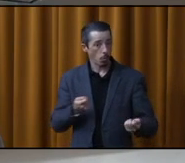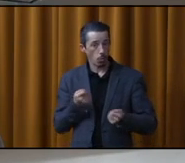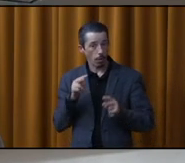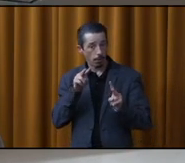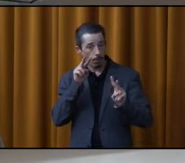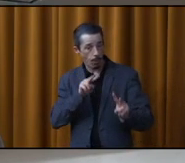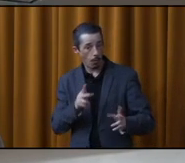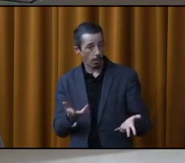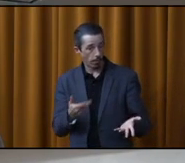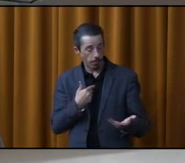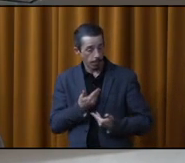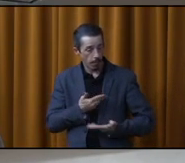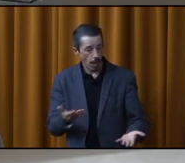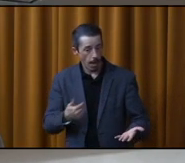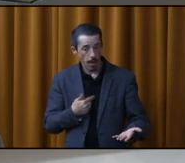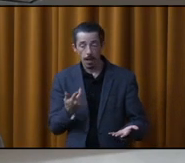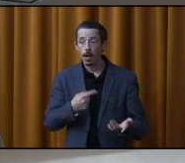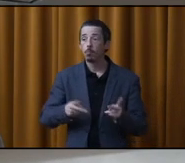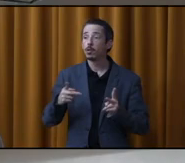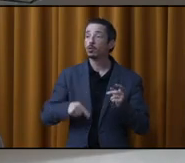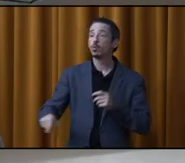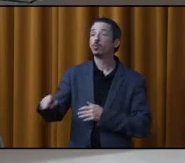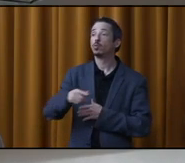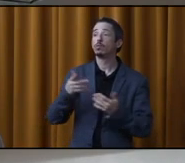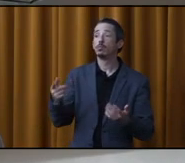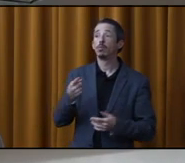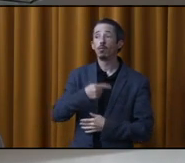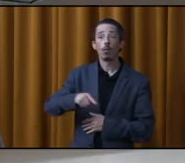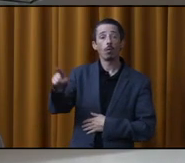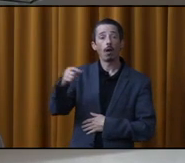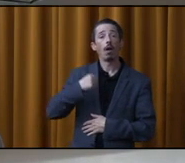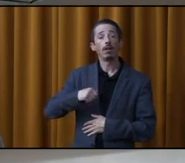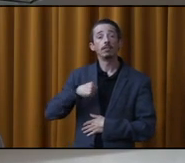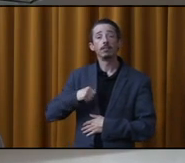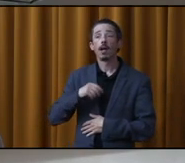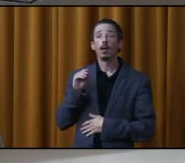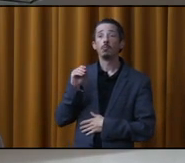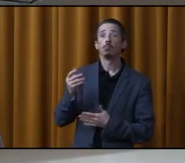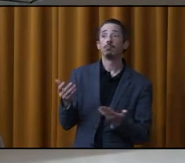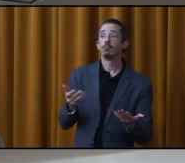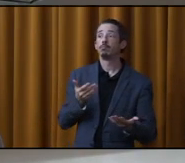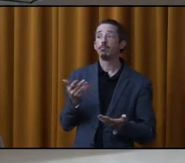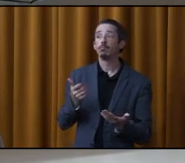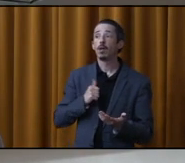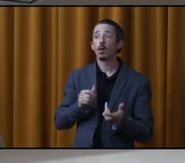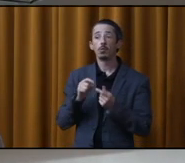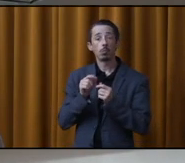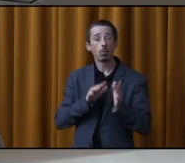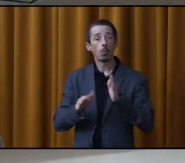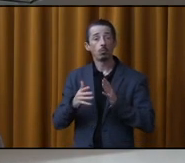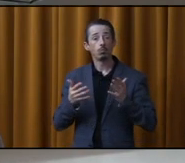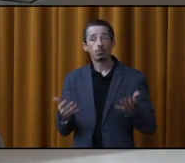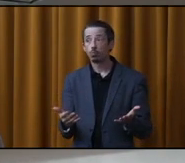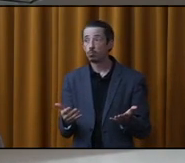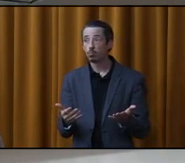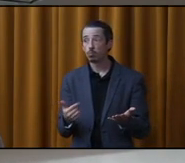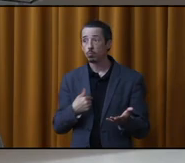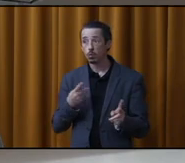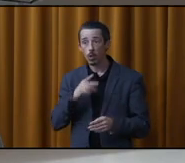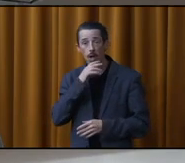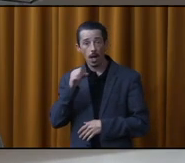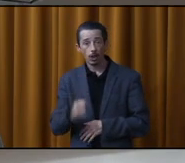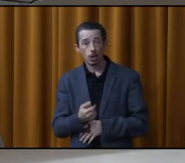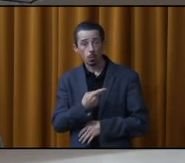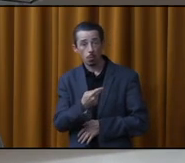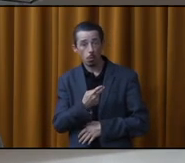mais je sais qu'il des gens aux alentours qui m'ont dit « Tu vas ce soir essayer d'expliquer les choses, parce que moi, je suis une personne âgée comme